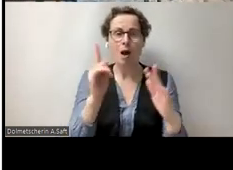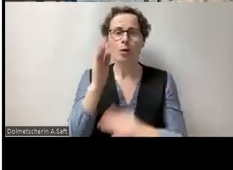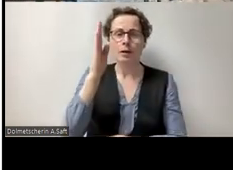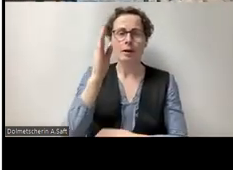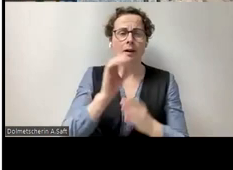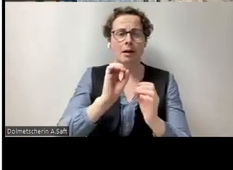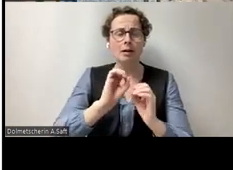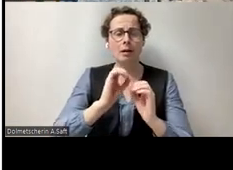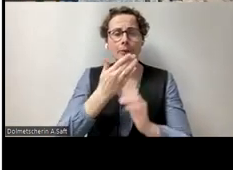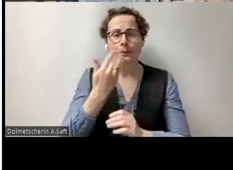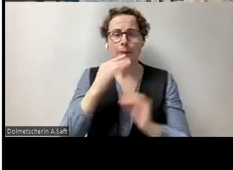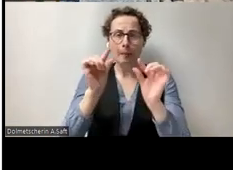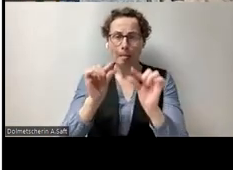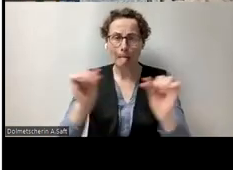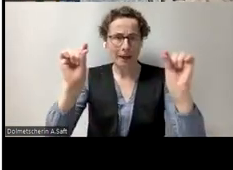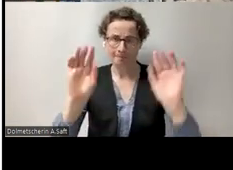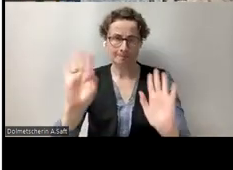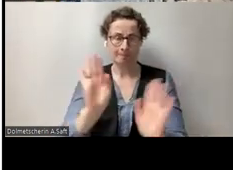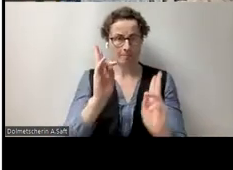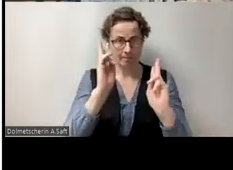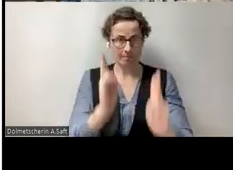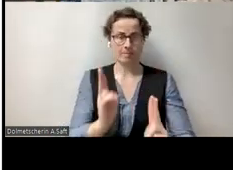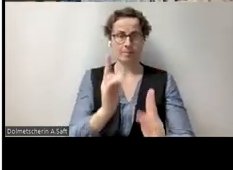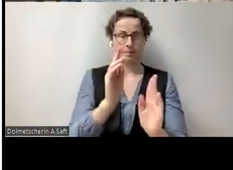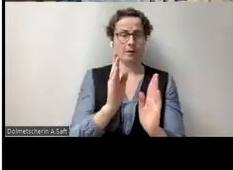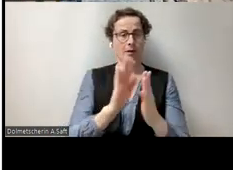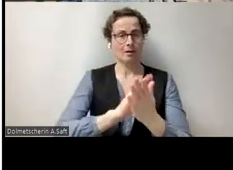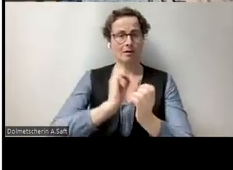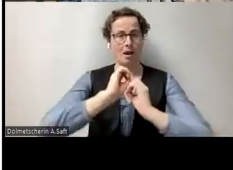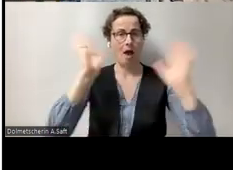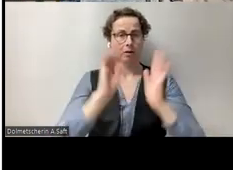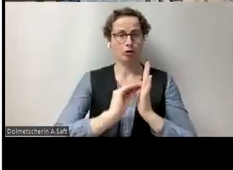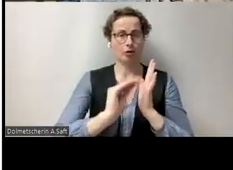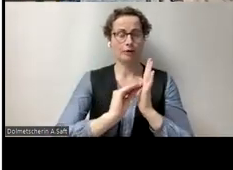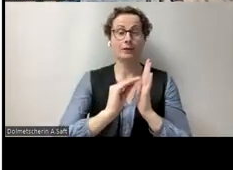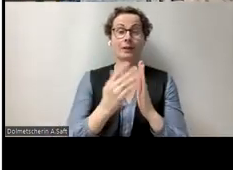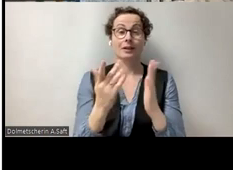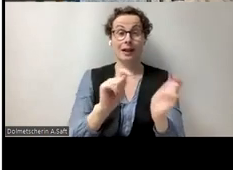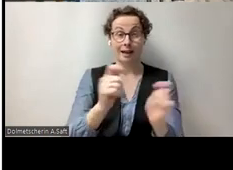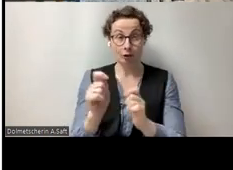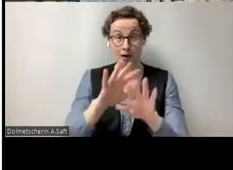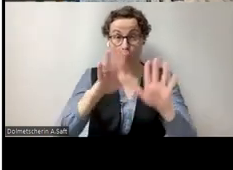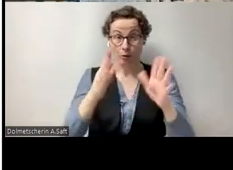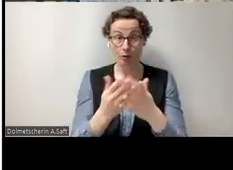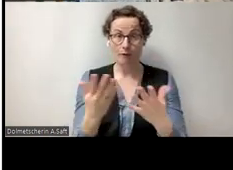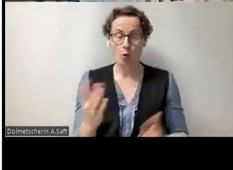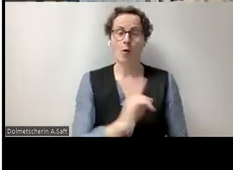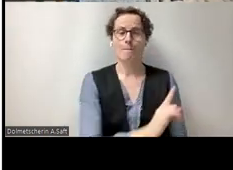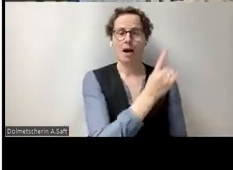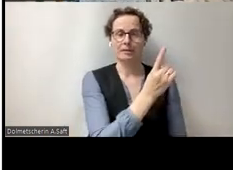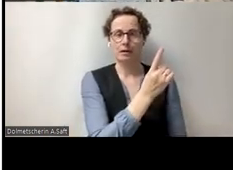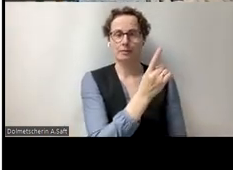empfehlenswert, solche Dinge in den Masterfolien einzustellen. Dazu geht man auf Ansicht. Folien Master.